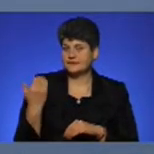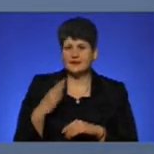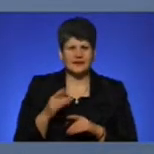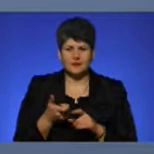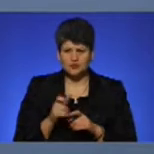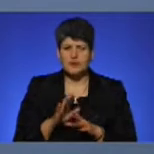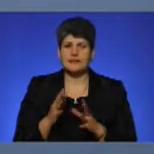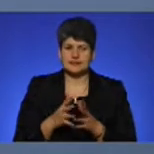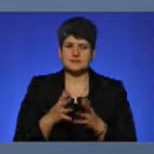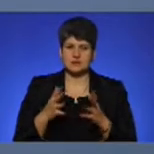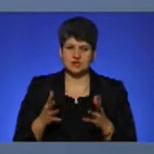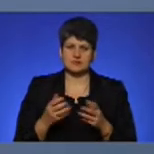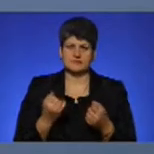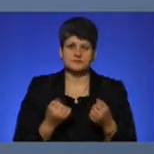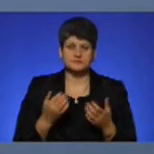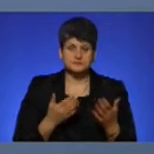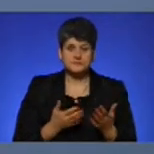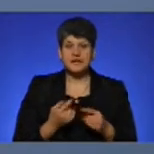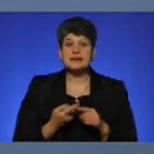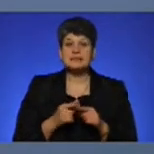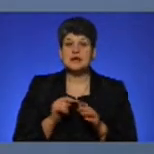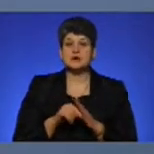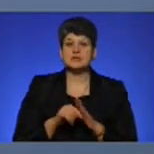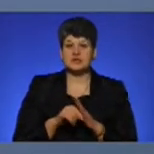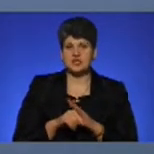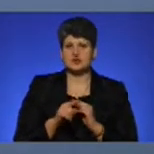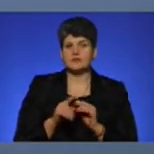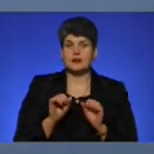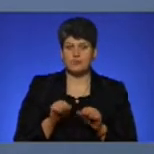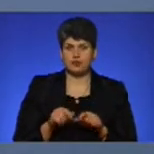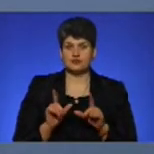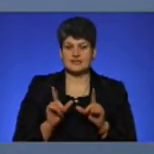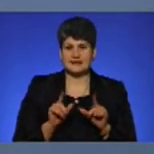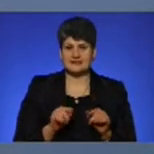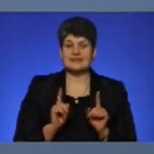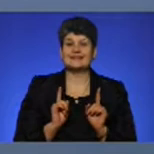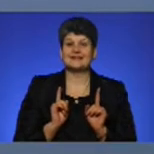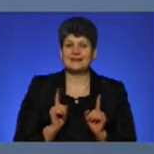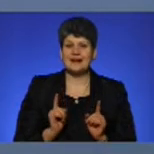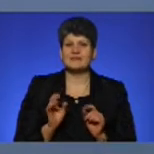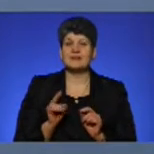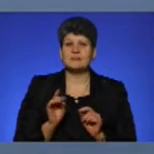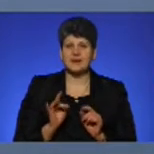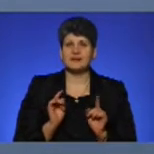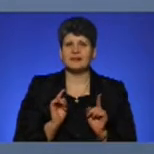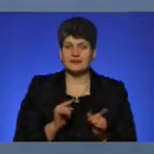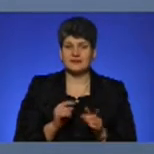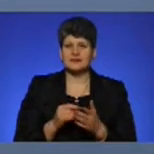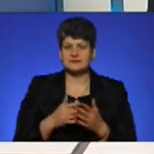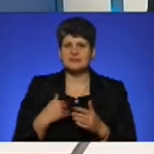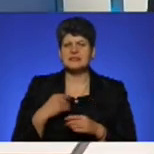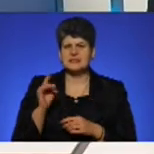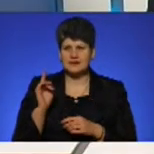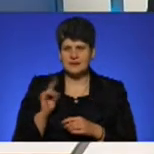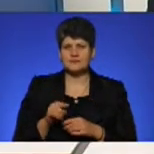але збільшилося. Тобто це означає, що вони можуть їздити навіть при тих тарифах, тому що так ми знаємо, що